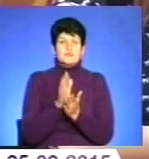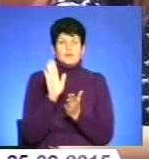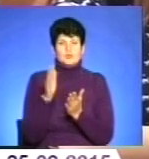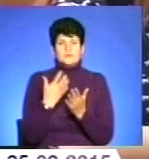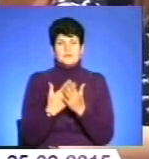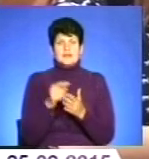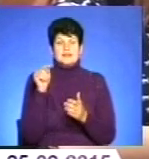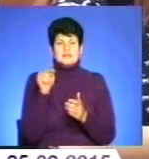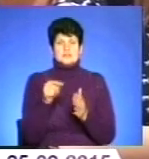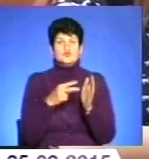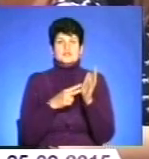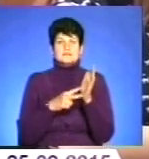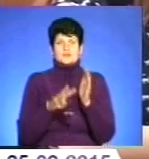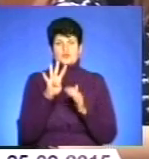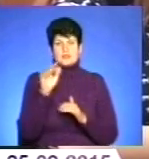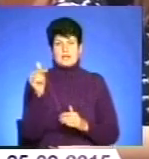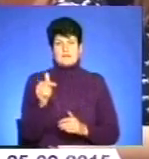1074 гривні. Дякую перегляд!